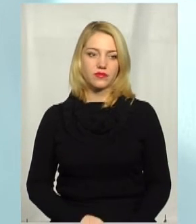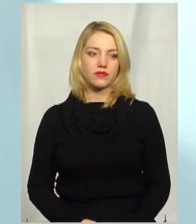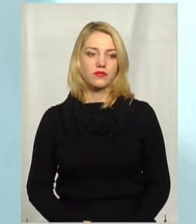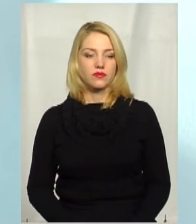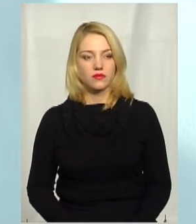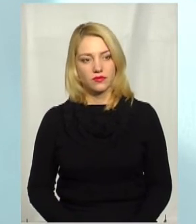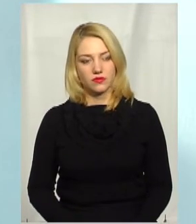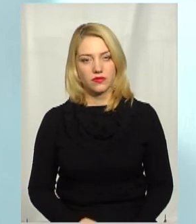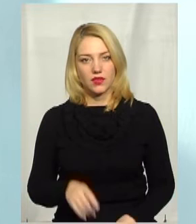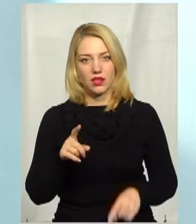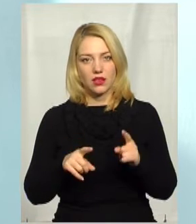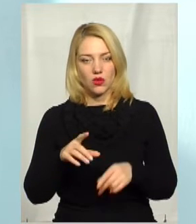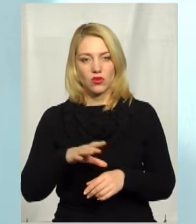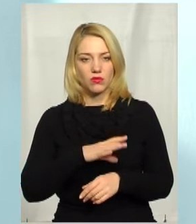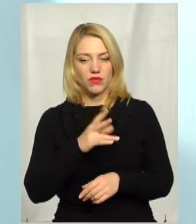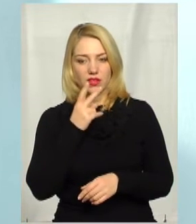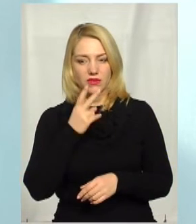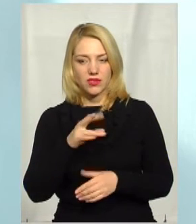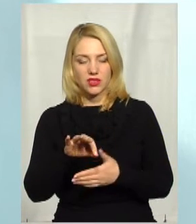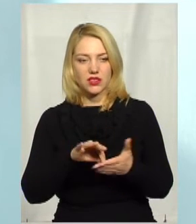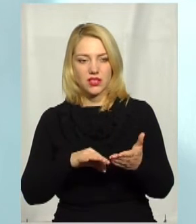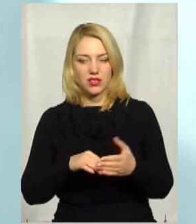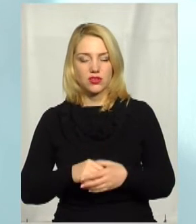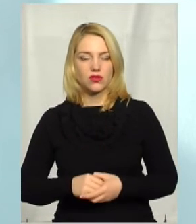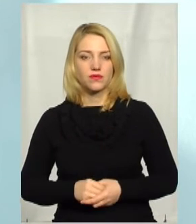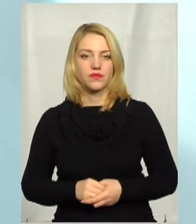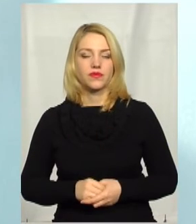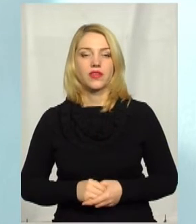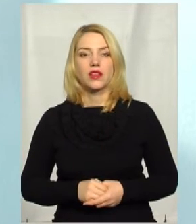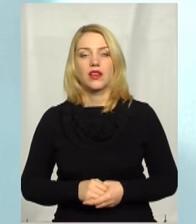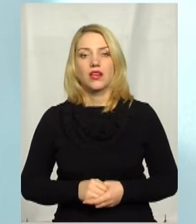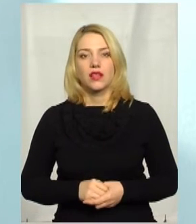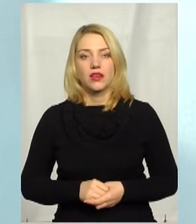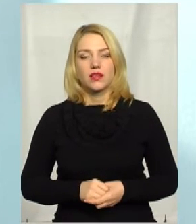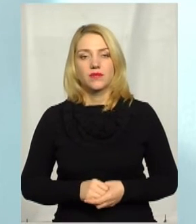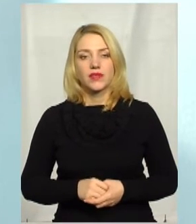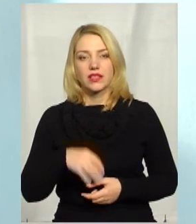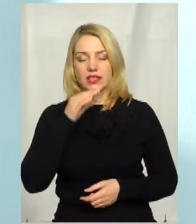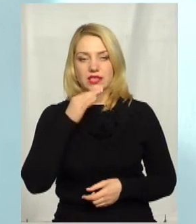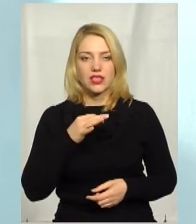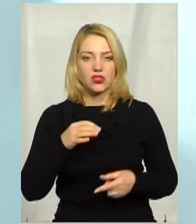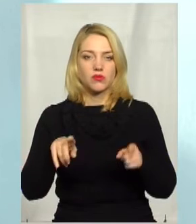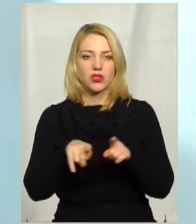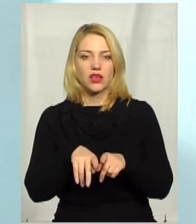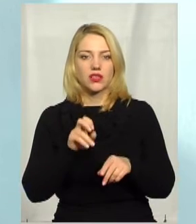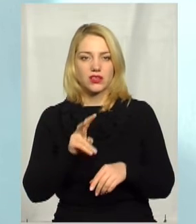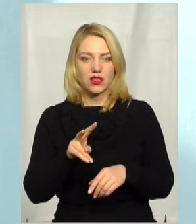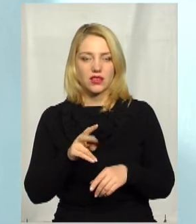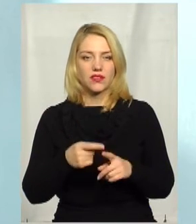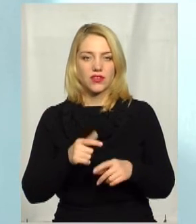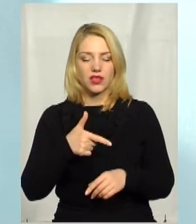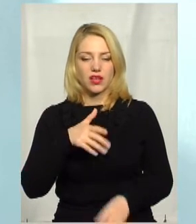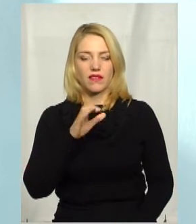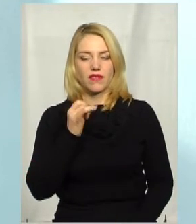Ну, деколи буває, відразу видно, що не дійшли. Скажімо так, як у тому ж таки